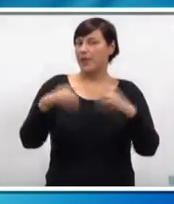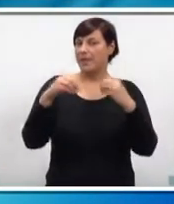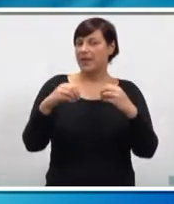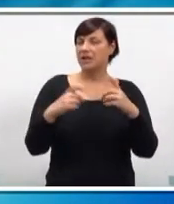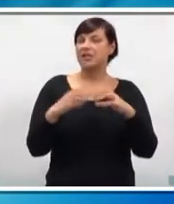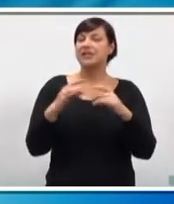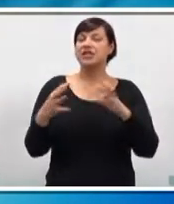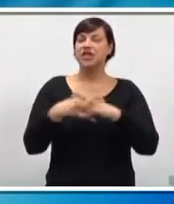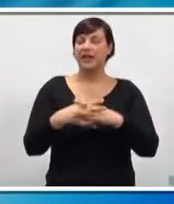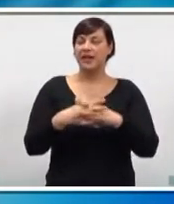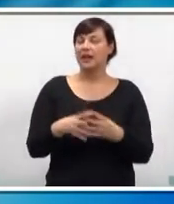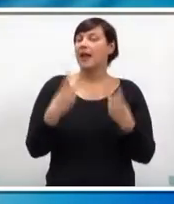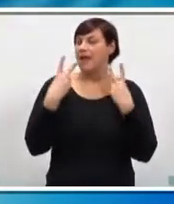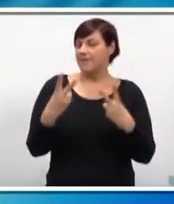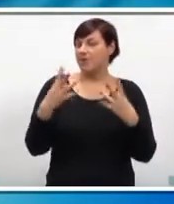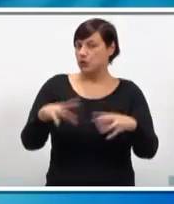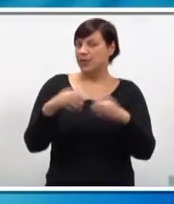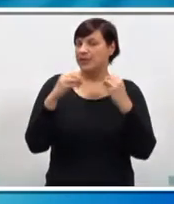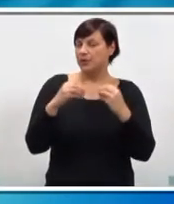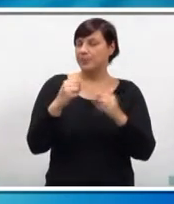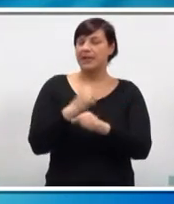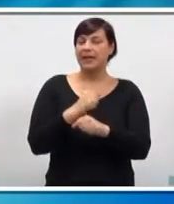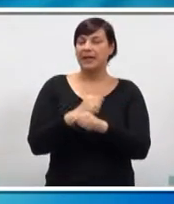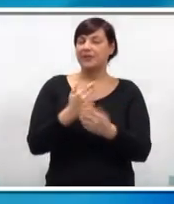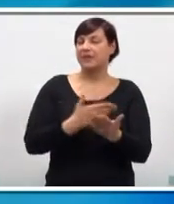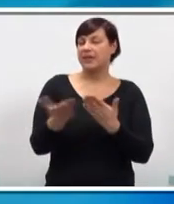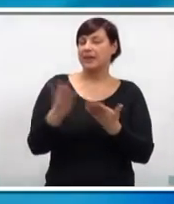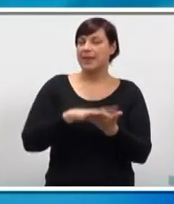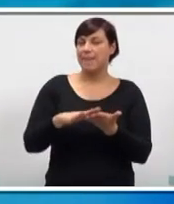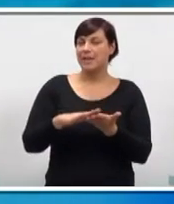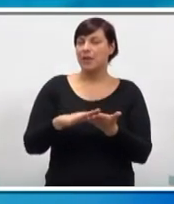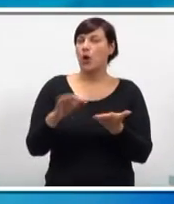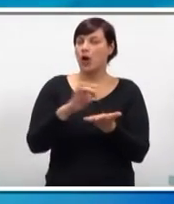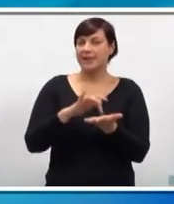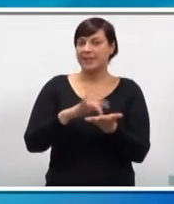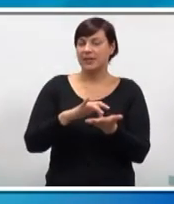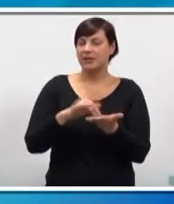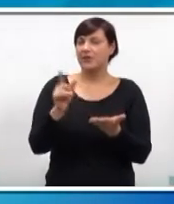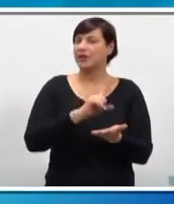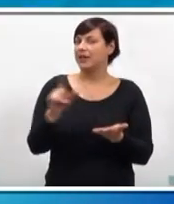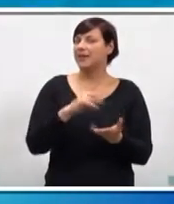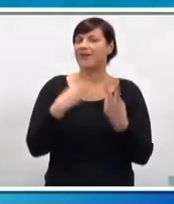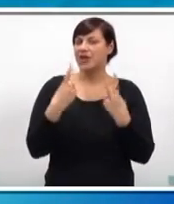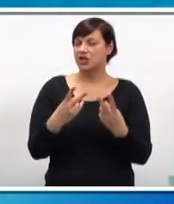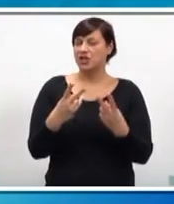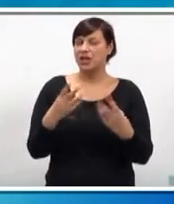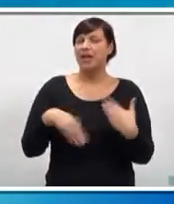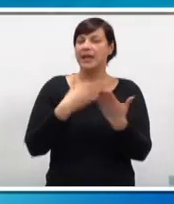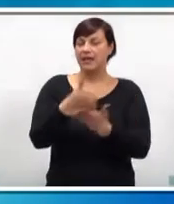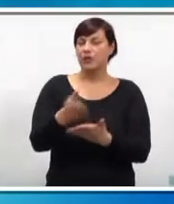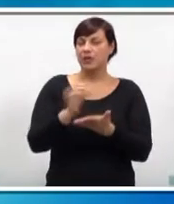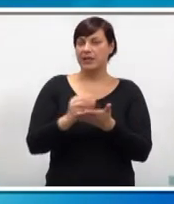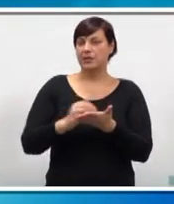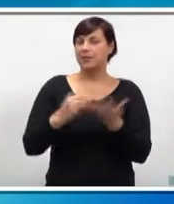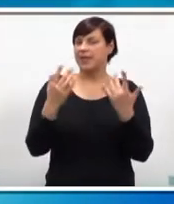birača Srđe Gradna pominju kako je bitno uzeti u obzir da je građevinska izdana na temelju lokacijske dozvole koju smatraju nevažećom, jer u njoj